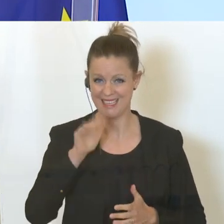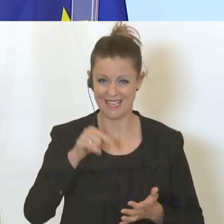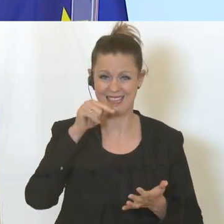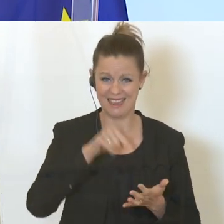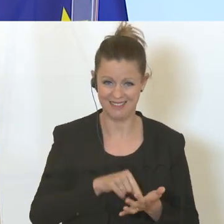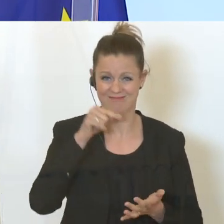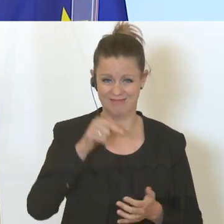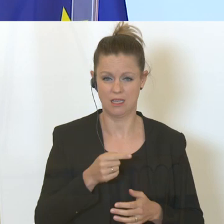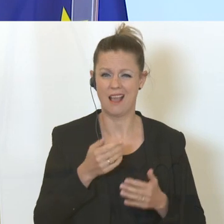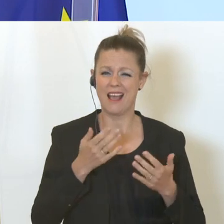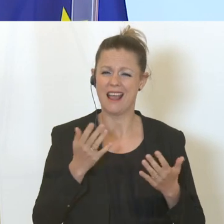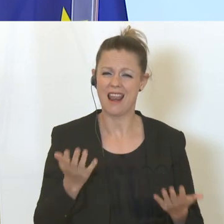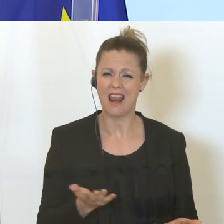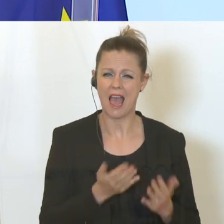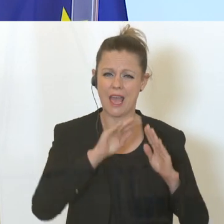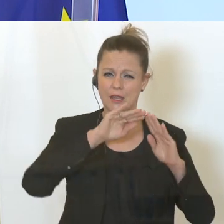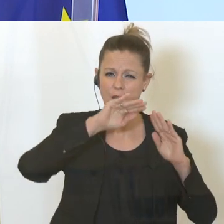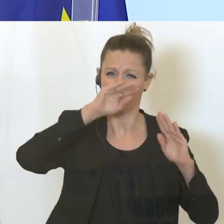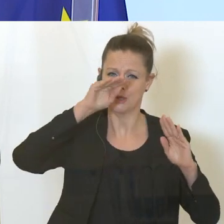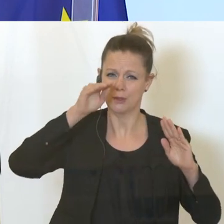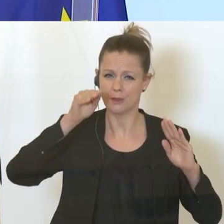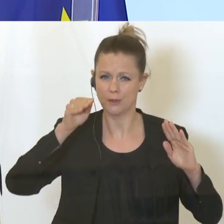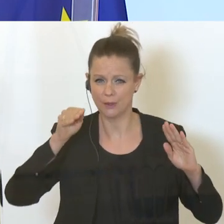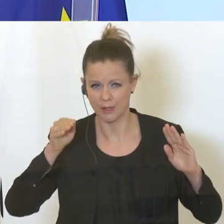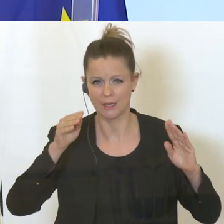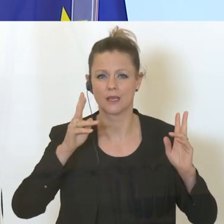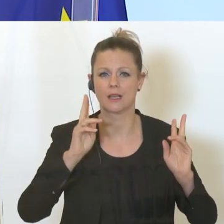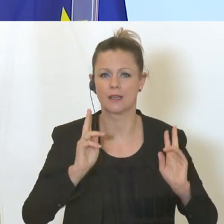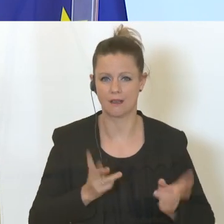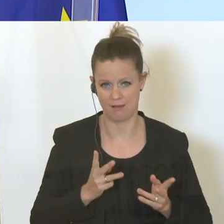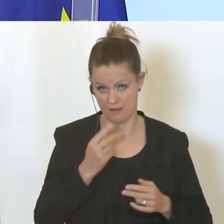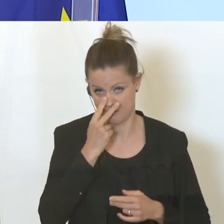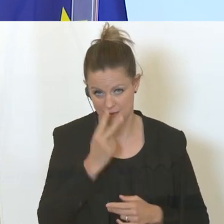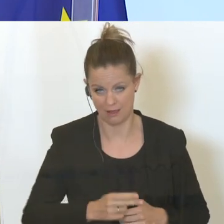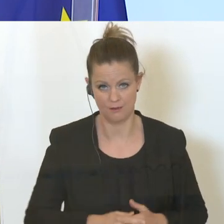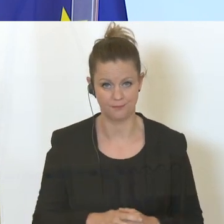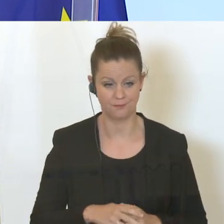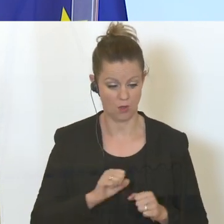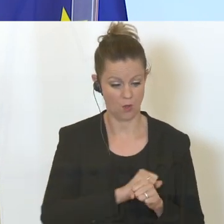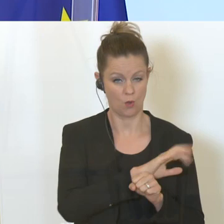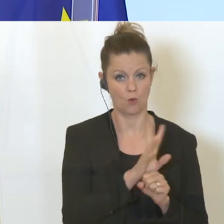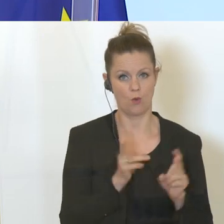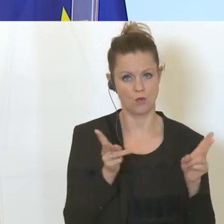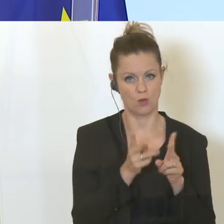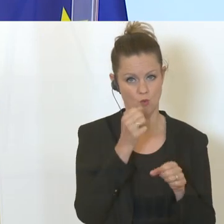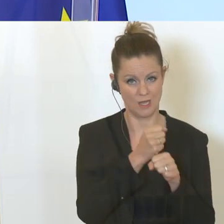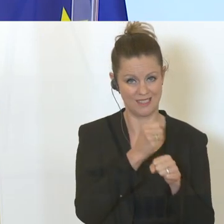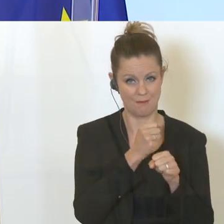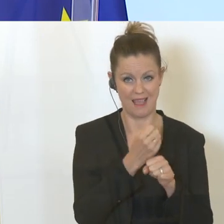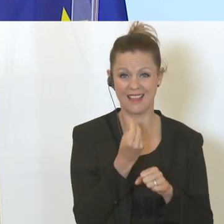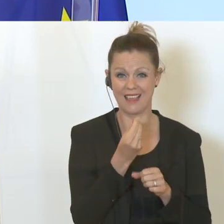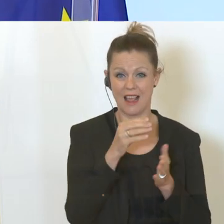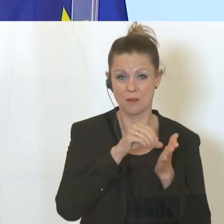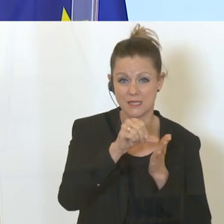leichte Abflachung verzeichnen. Jetzt ist es wichtig, auch bei der Corona-Kurzarbeit, dass das Geld